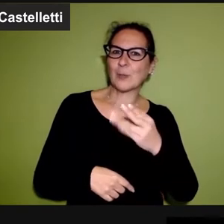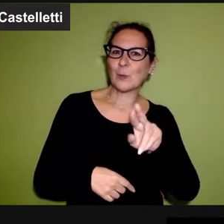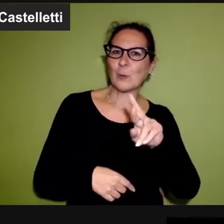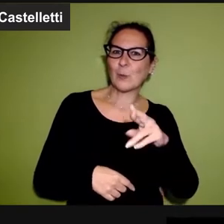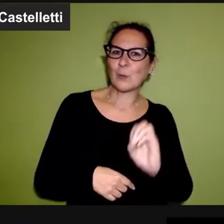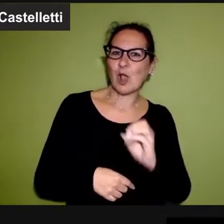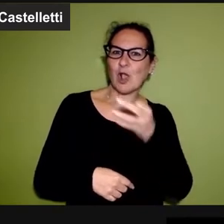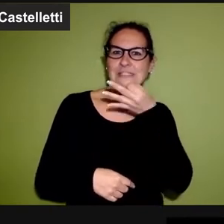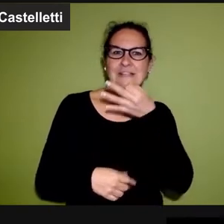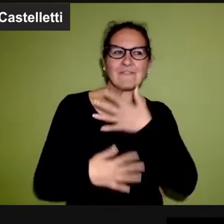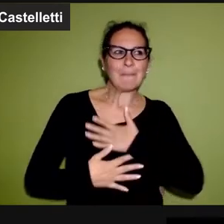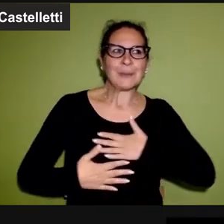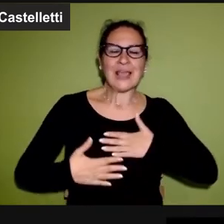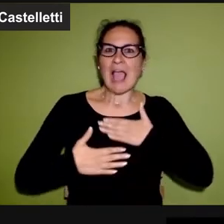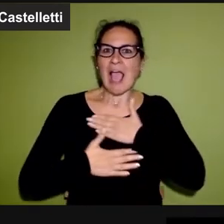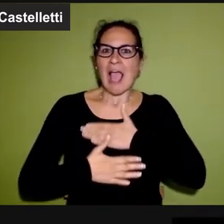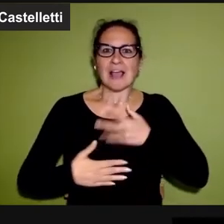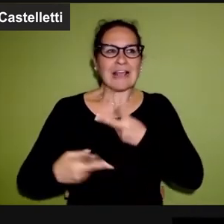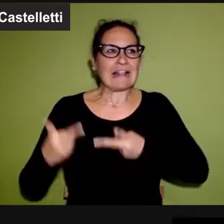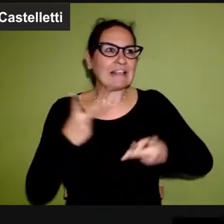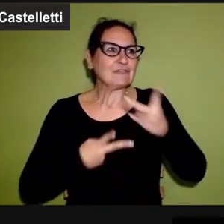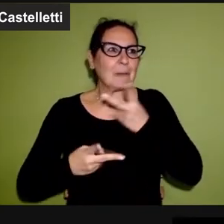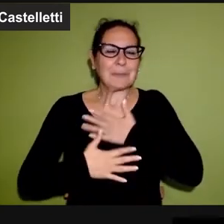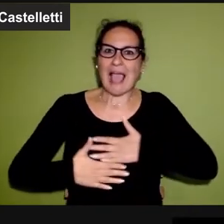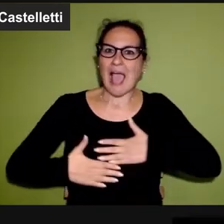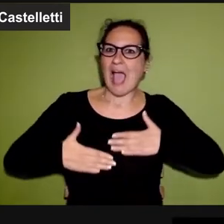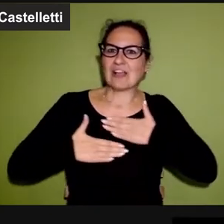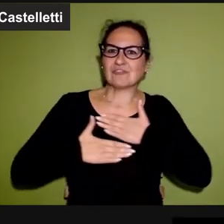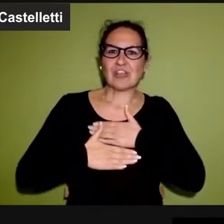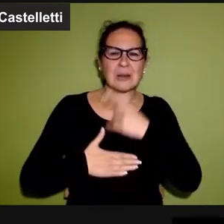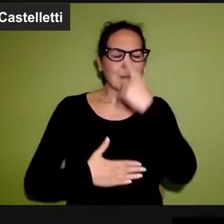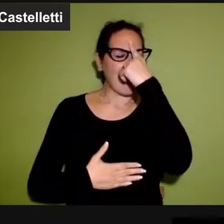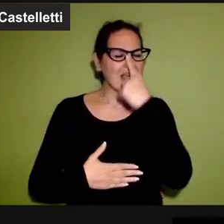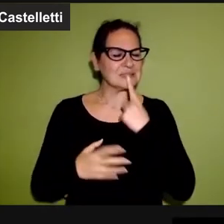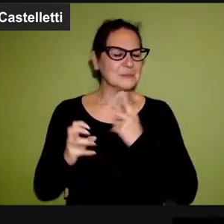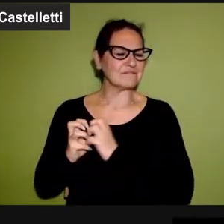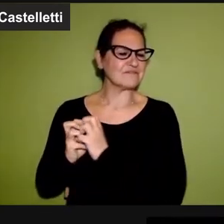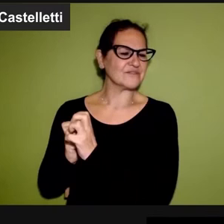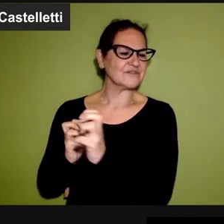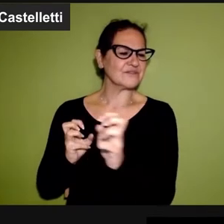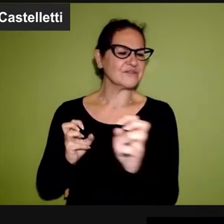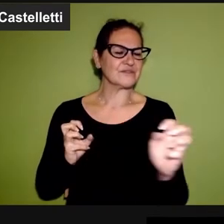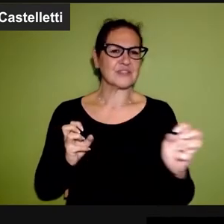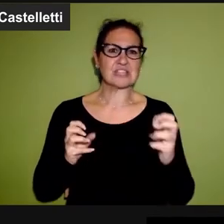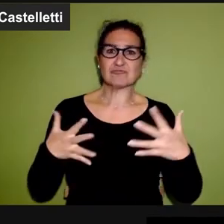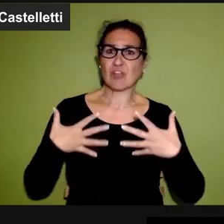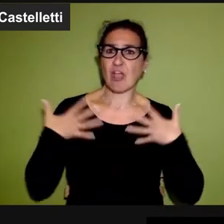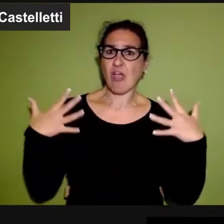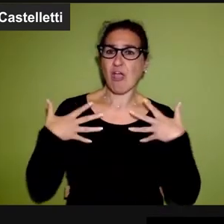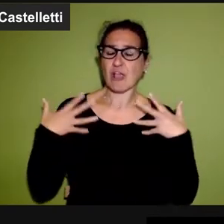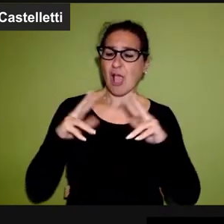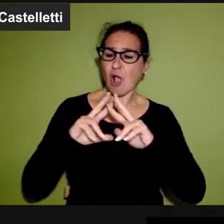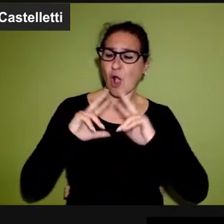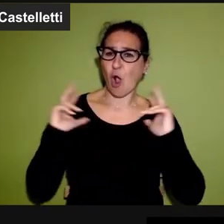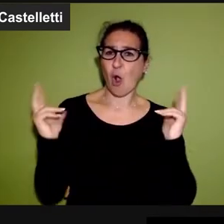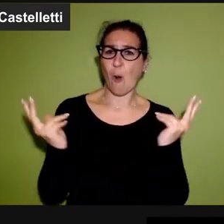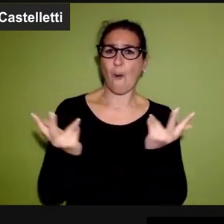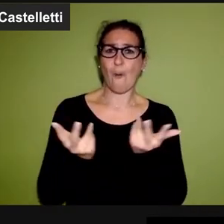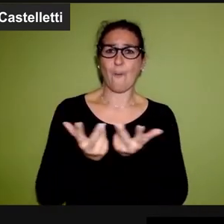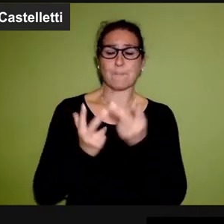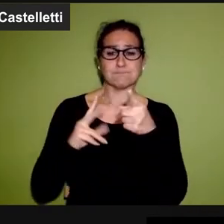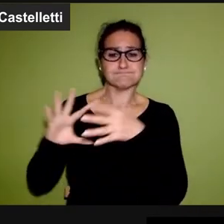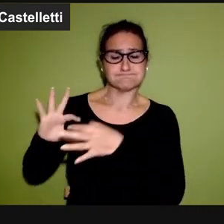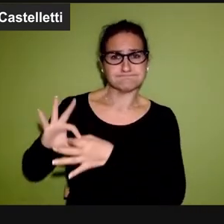in cui il piacere, la ricerca del piacere in tutti i suoi aspetti, della gioia, della pienezza,